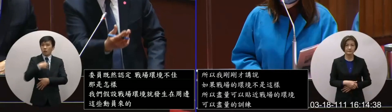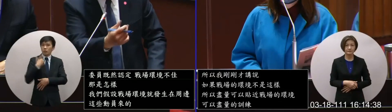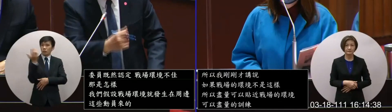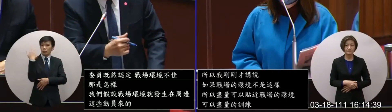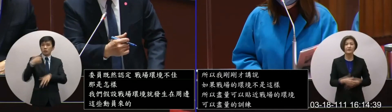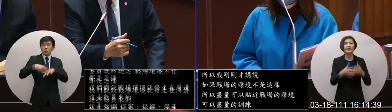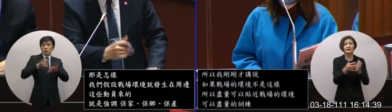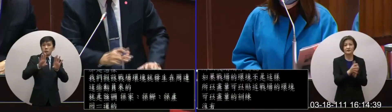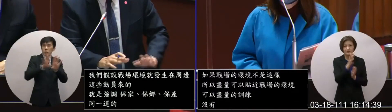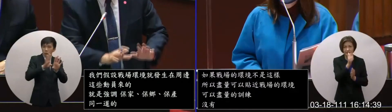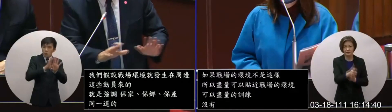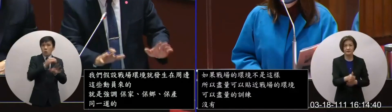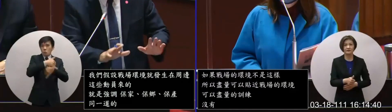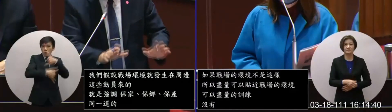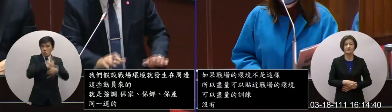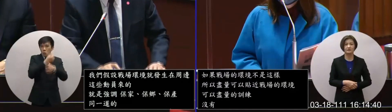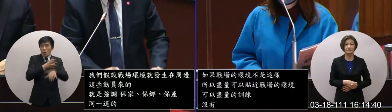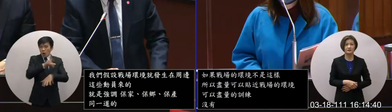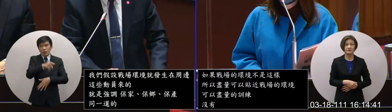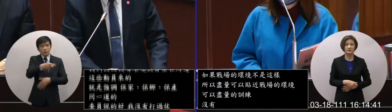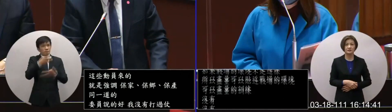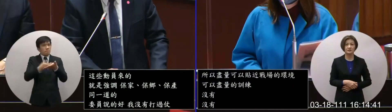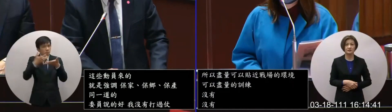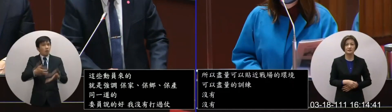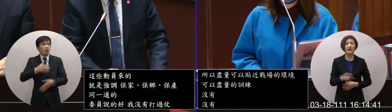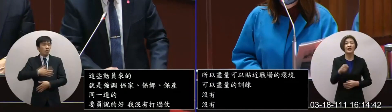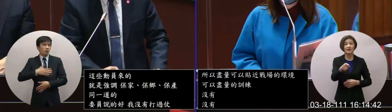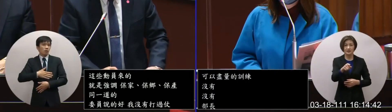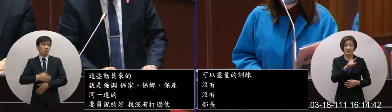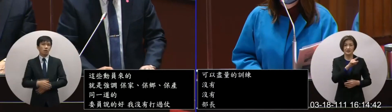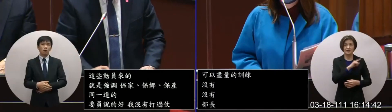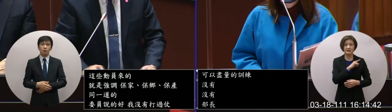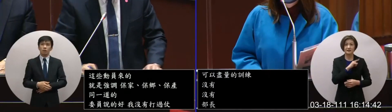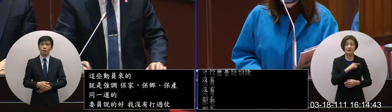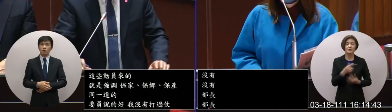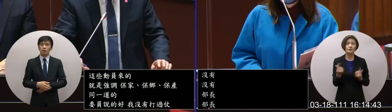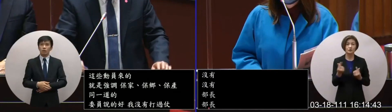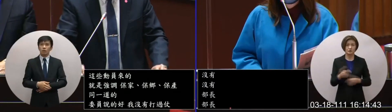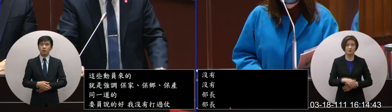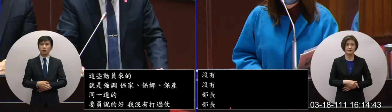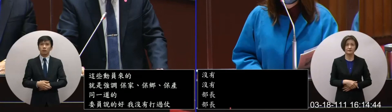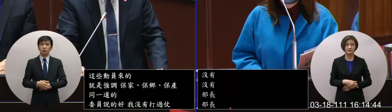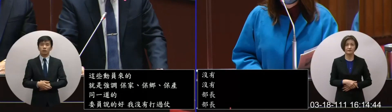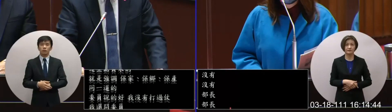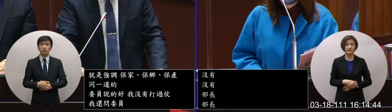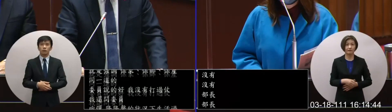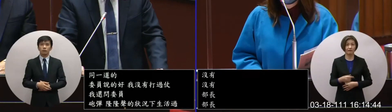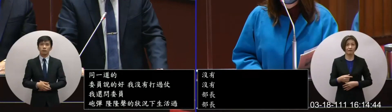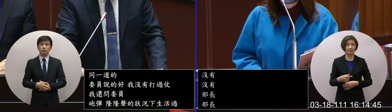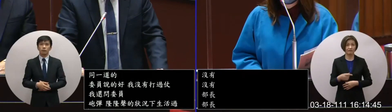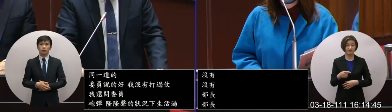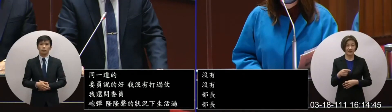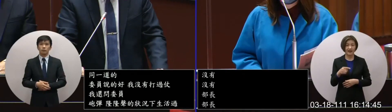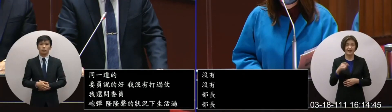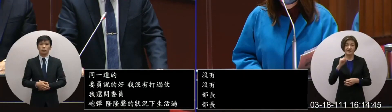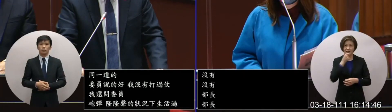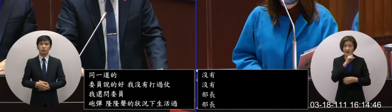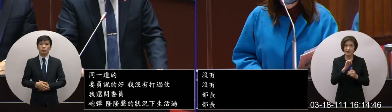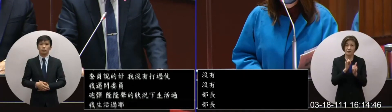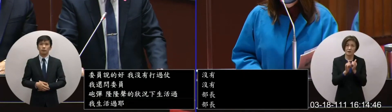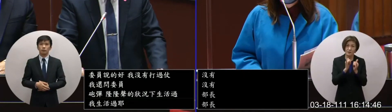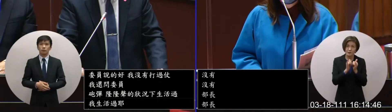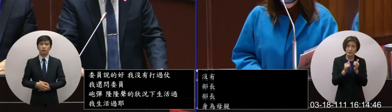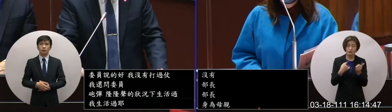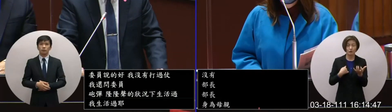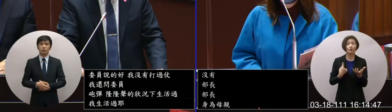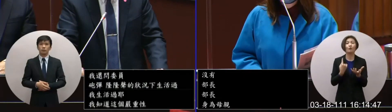过三倒双不打我知道这个严重的身为母亲身为我们所有台湾的一份